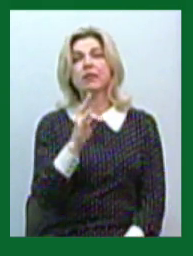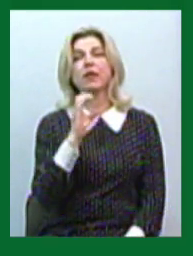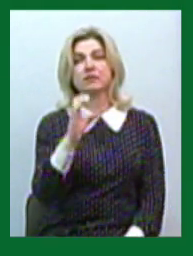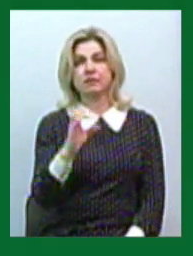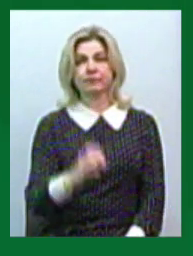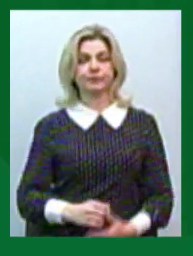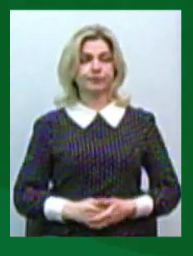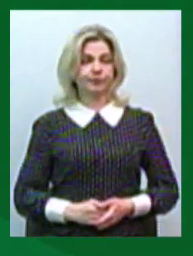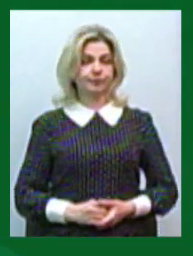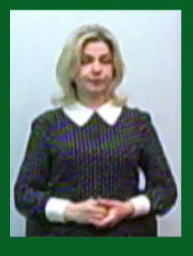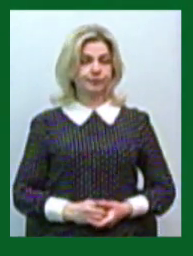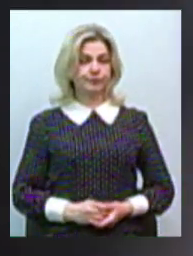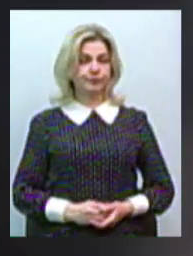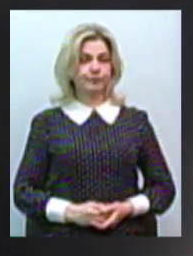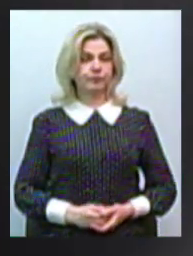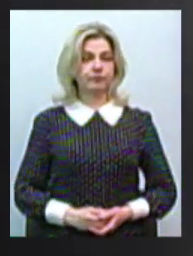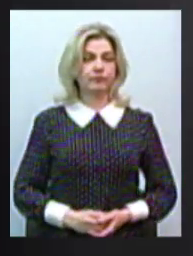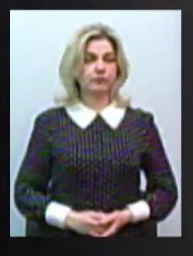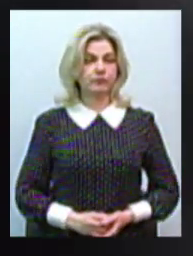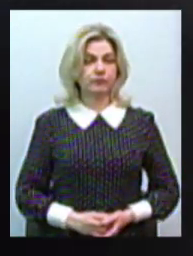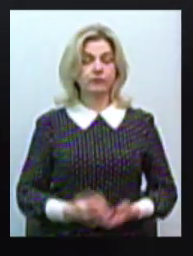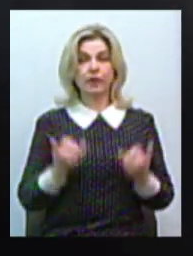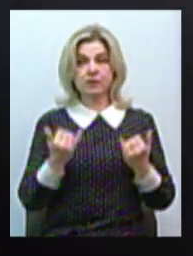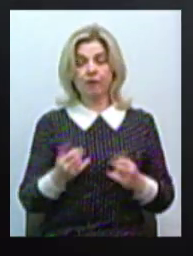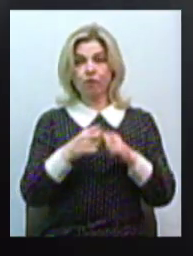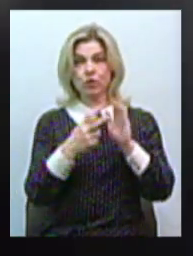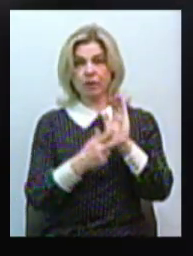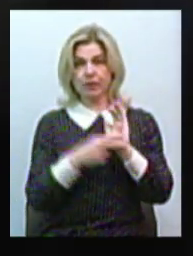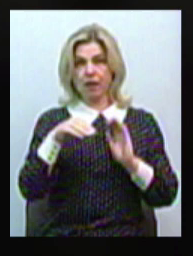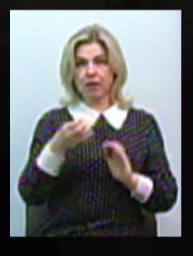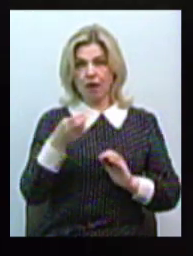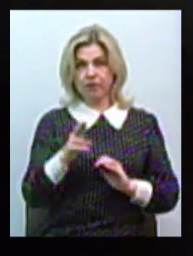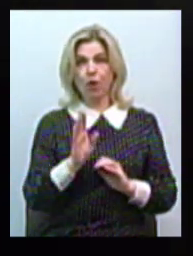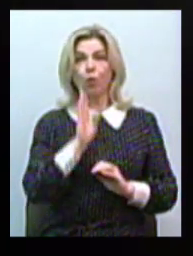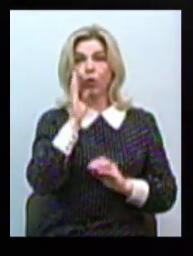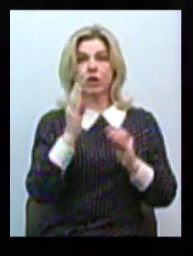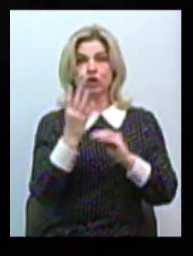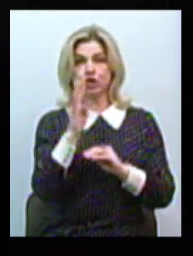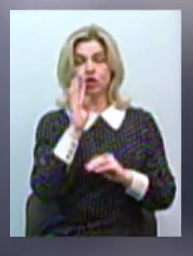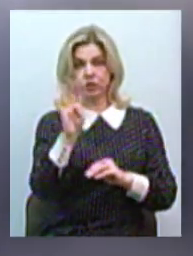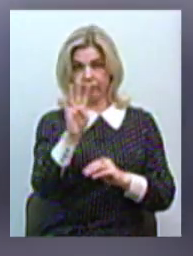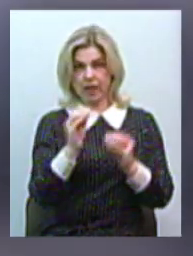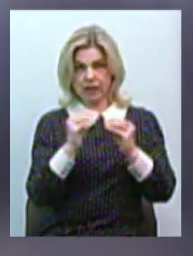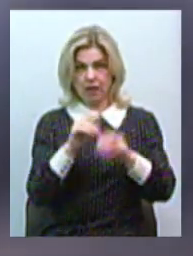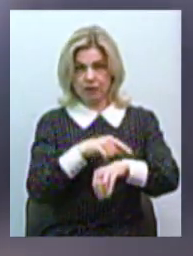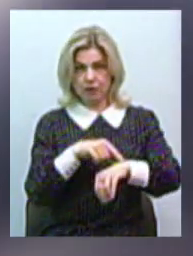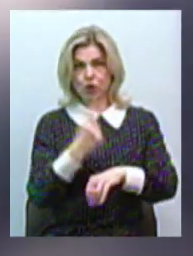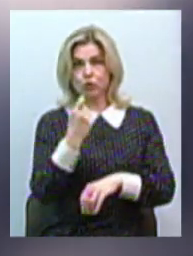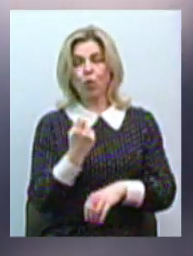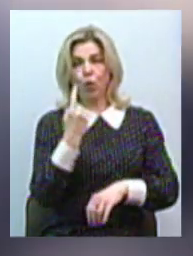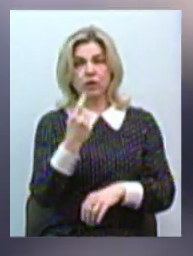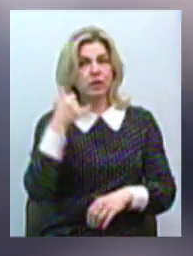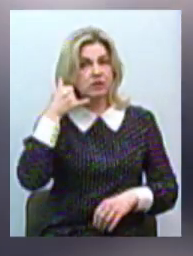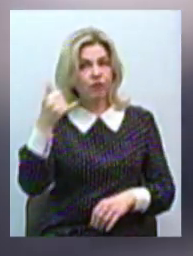Ілляна Пацюк. Сьогодні, 18 травня, о 4-й 10 на лінію 101 повідомили про пожежу на